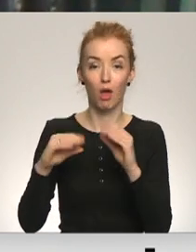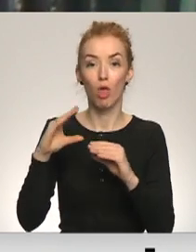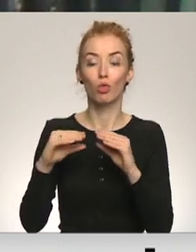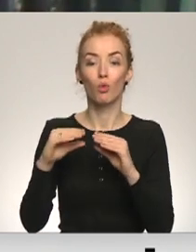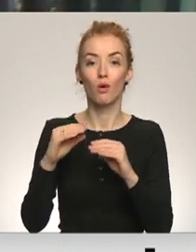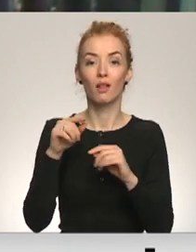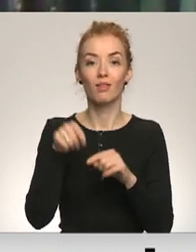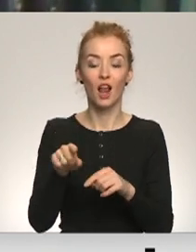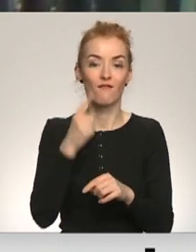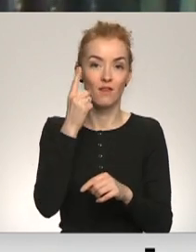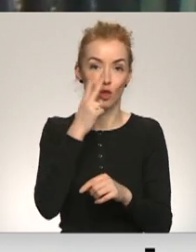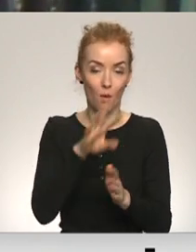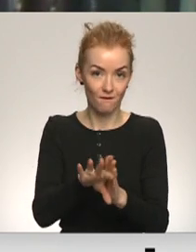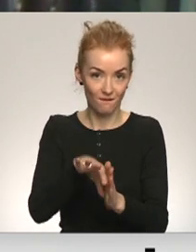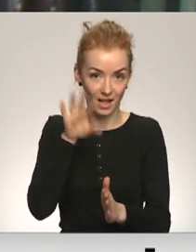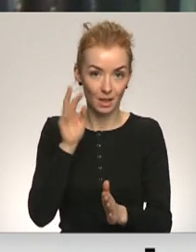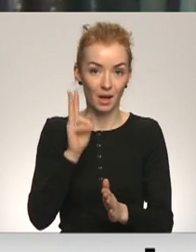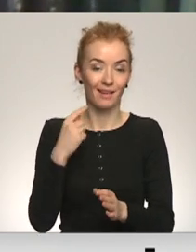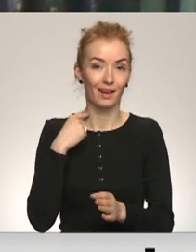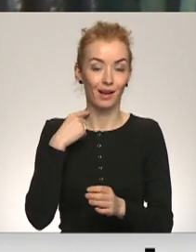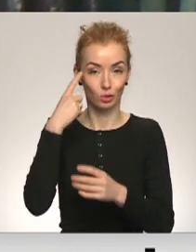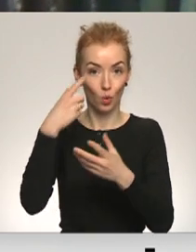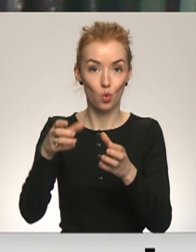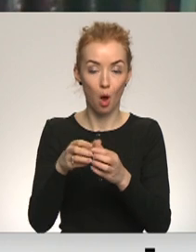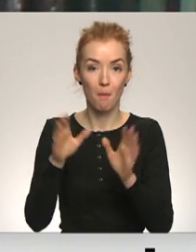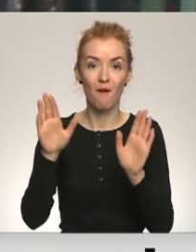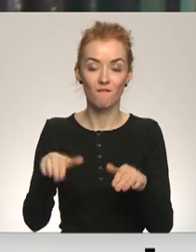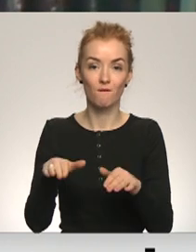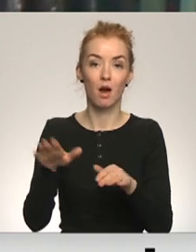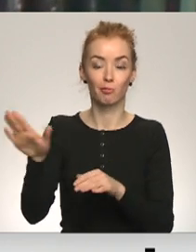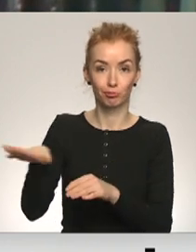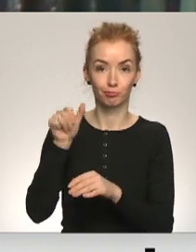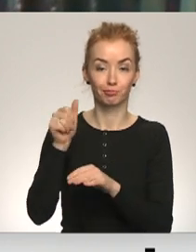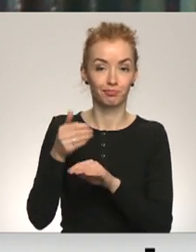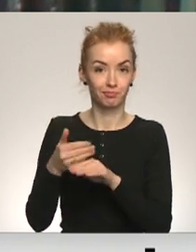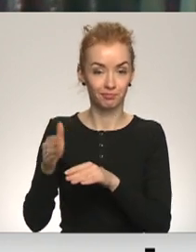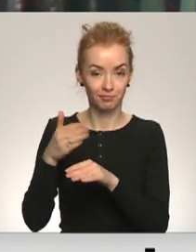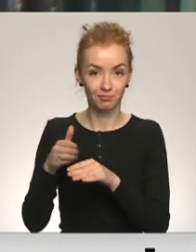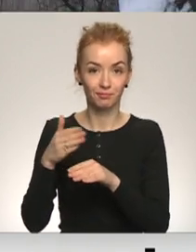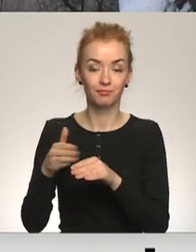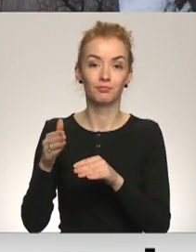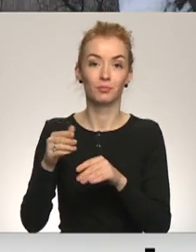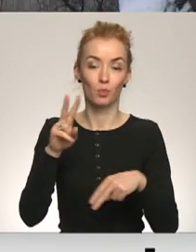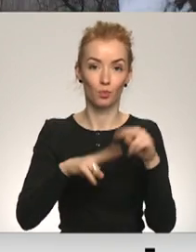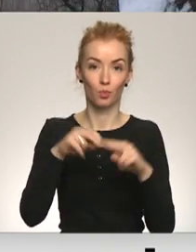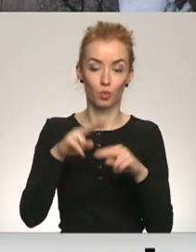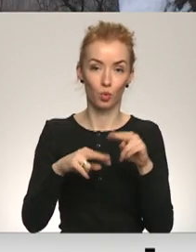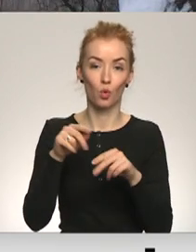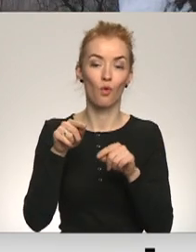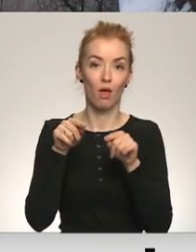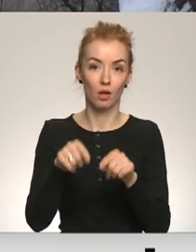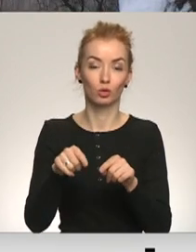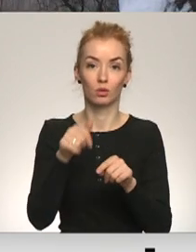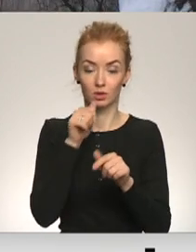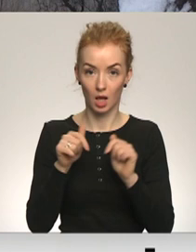viena no versijām, ka Rīgas dome varētu viņemt aizdevumu un šo koncertzālu uzbūvēt. Pagādināšu, ka joprojām